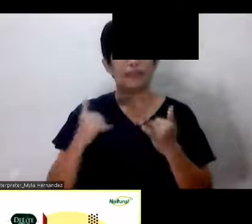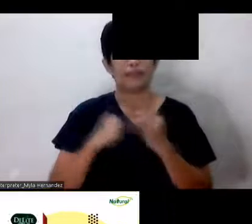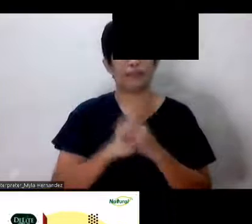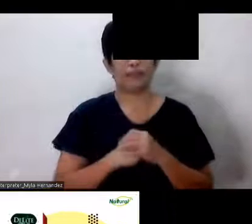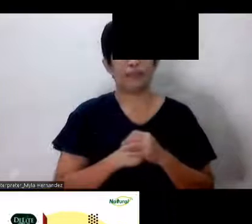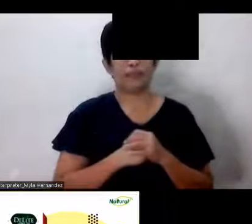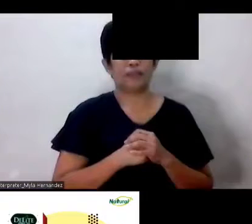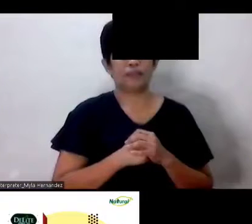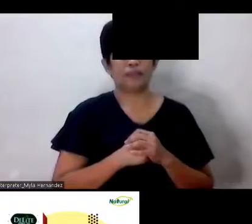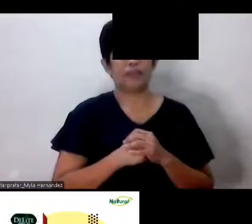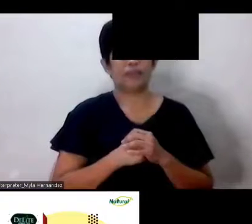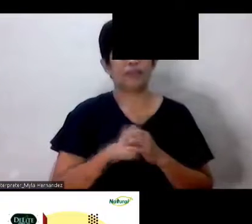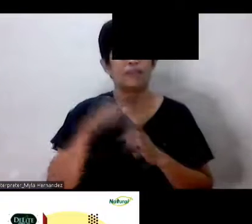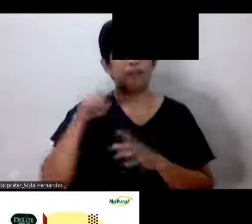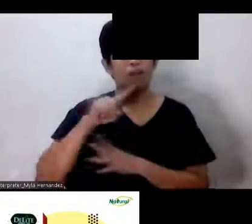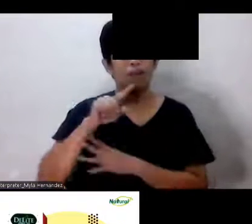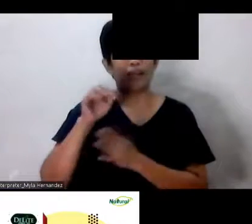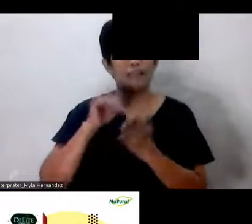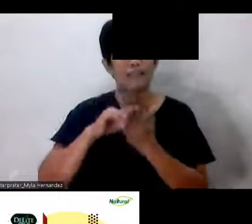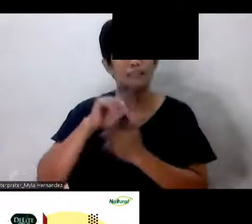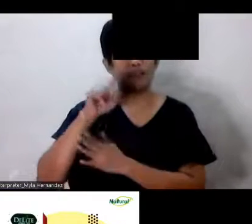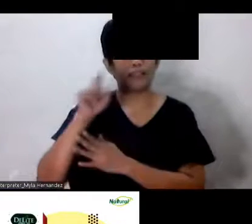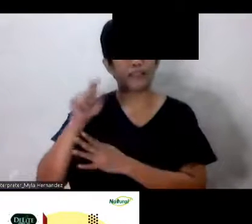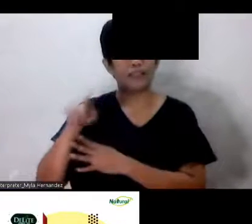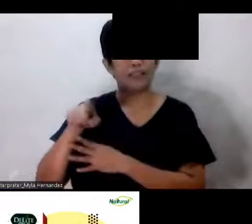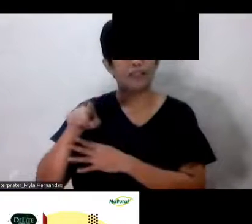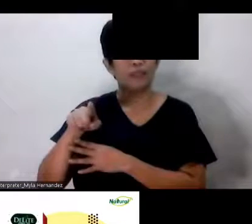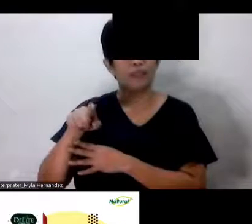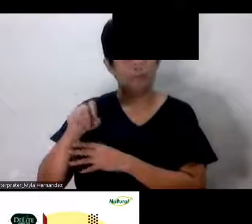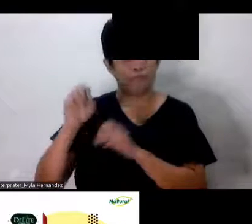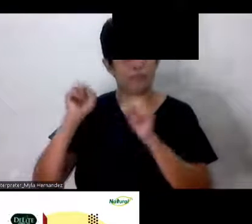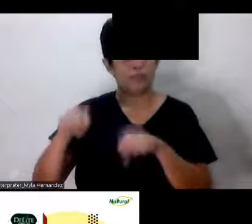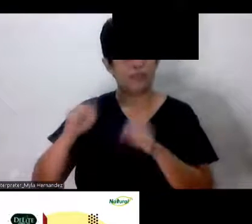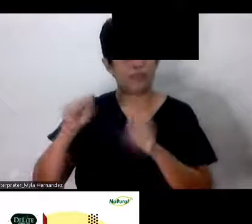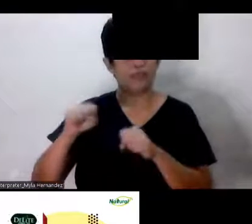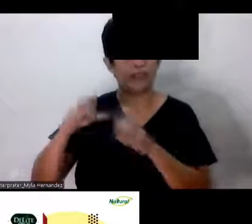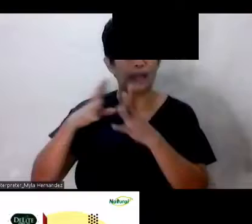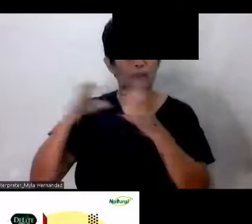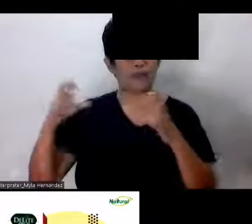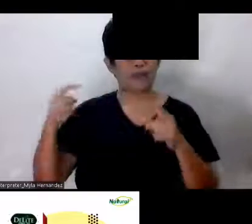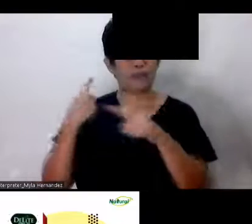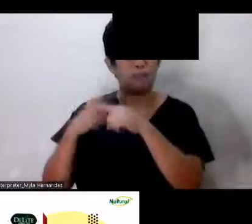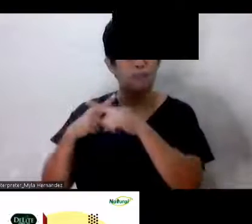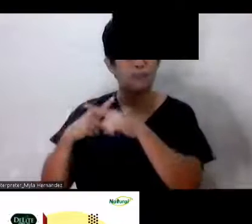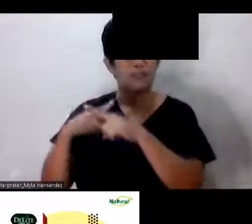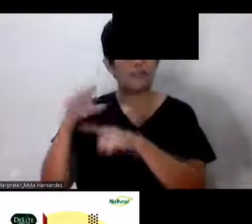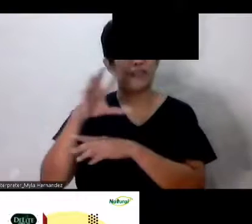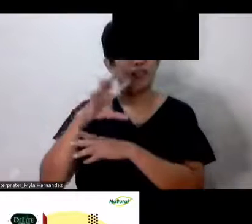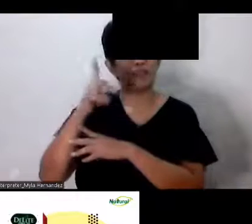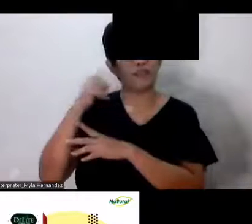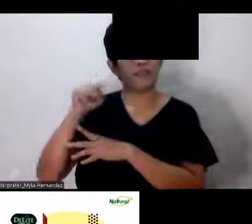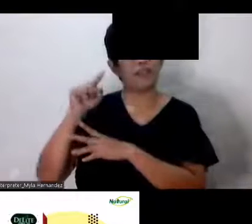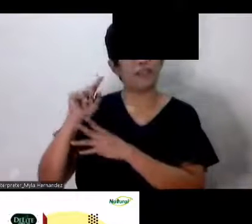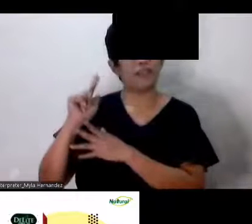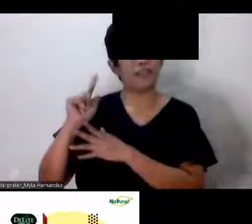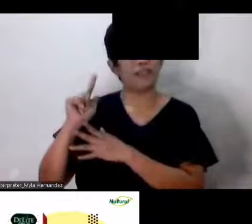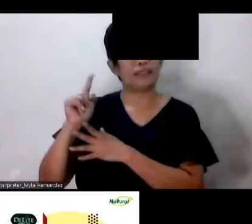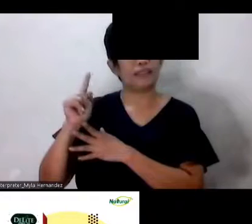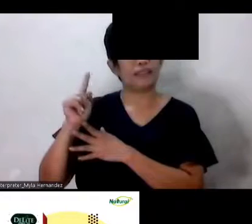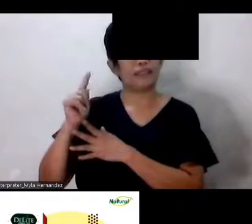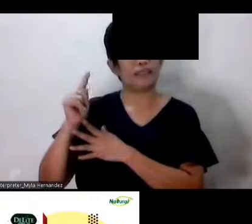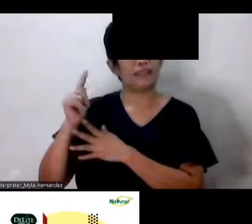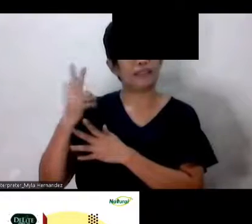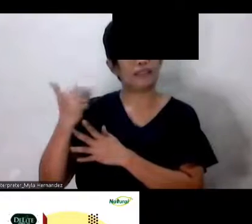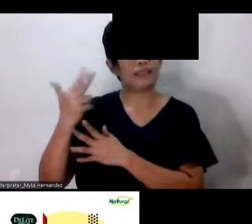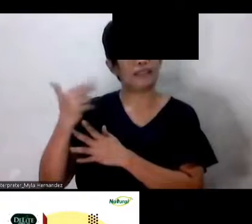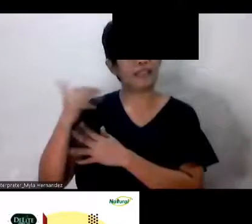tayo pero bago tayo mag-break ang tanong ulit ni Lisa pwede daw ba yung Ampalaya Plus sa 13 year old kasi hirap din daw dumi may yung